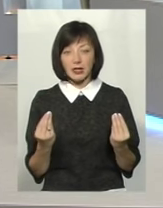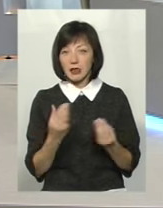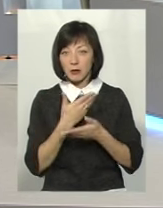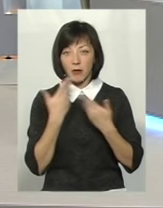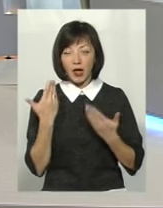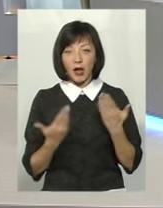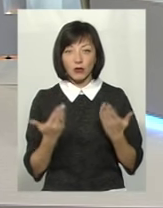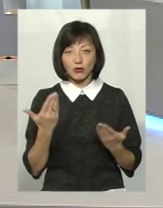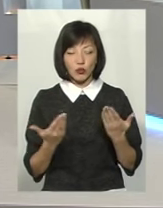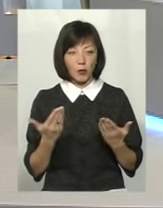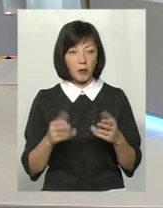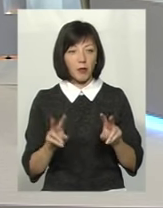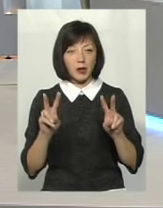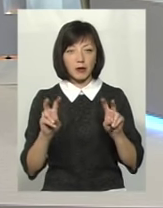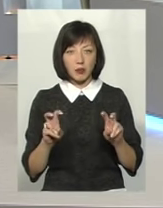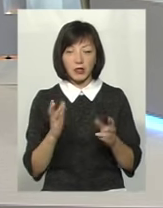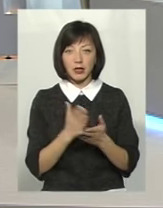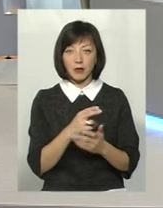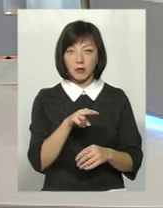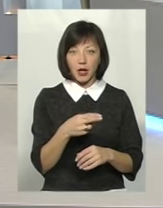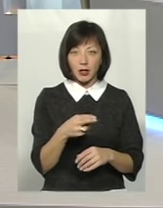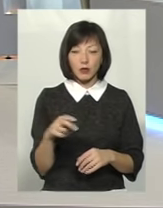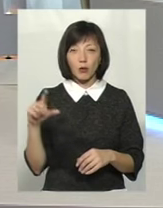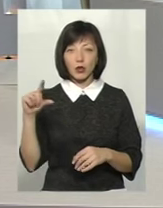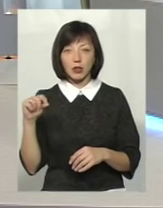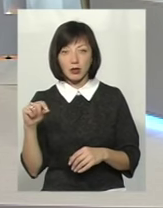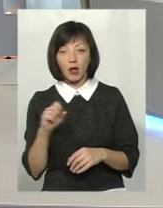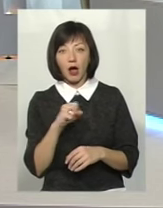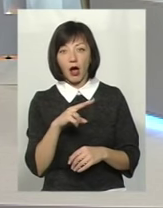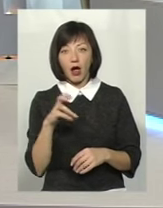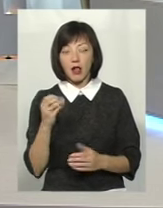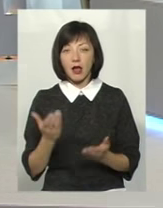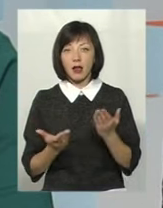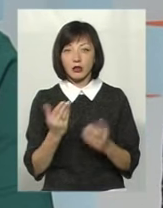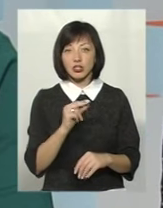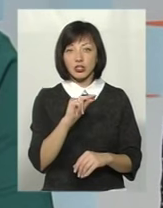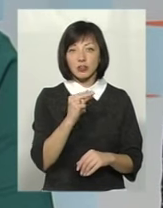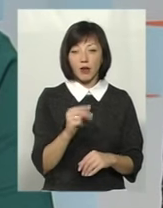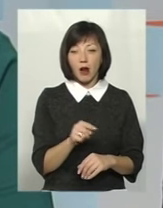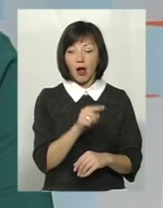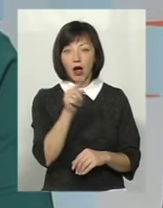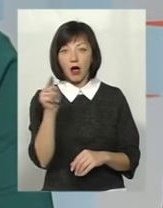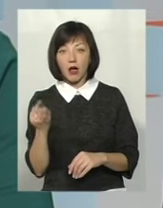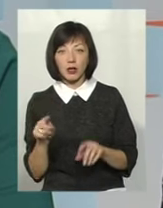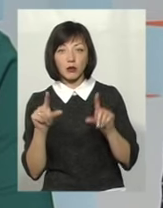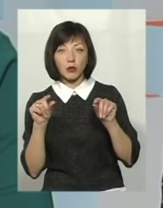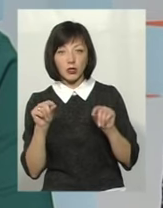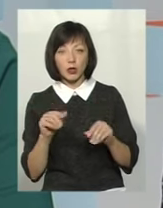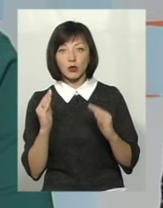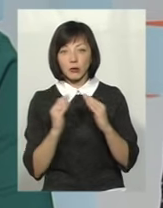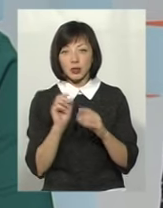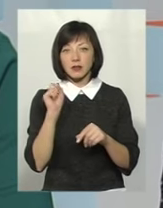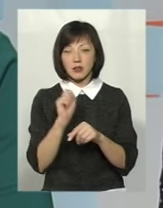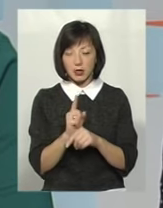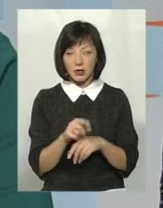наприклад, предмет є в п'ятницю і в понеділок. Але якщо, наприклад, з четверга на понеділок, то домашнє завдання,